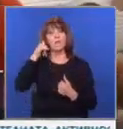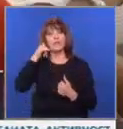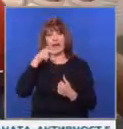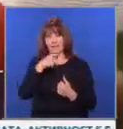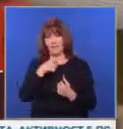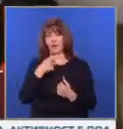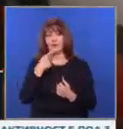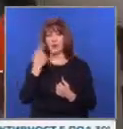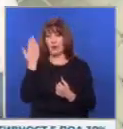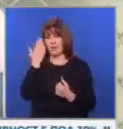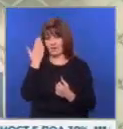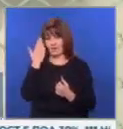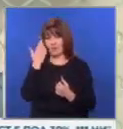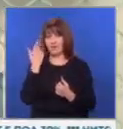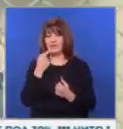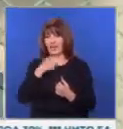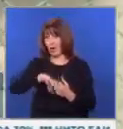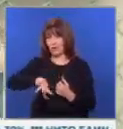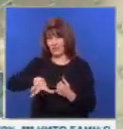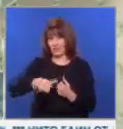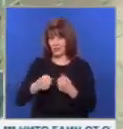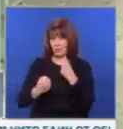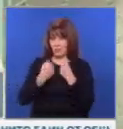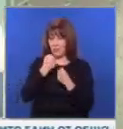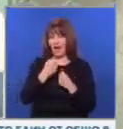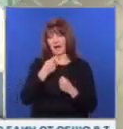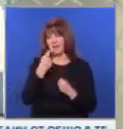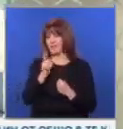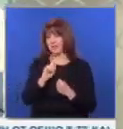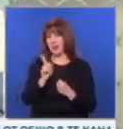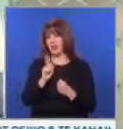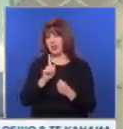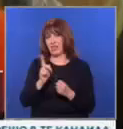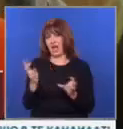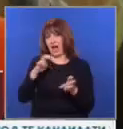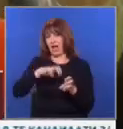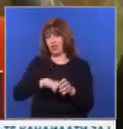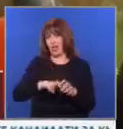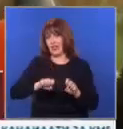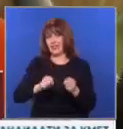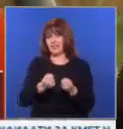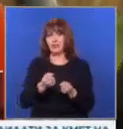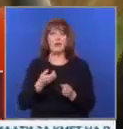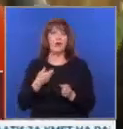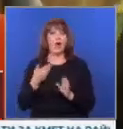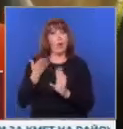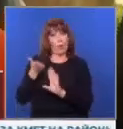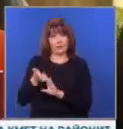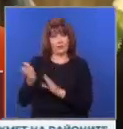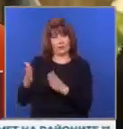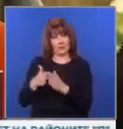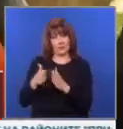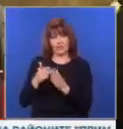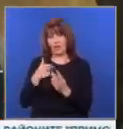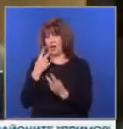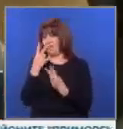Богдан Димитров, който обвинен от момичето за отвличането и побоя, отрече да я е качвал на сила в джипа си. Отивам в тех и